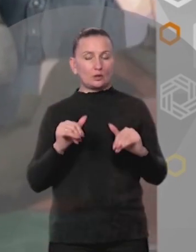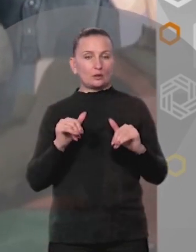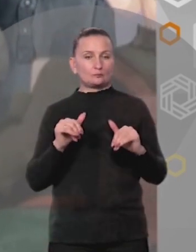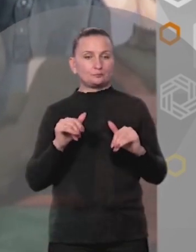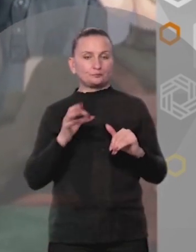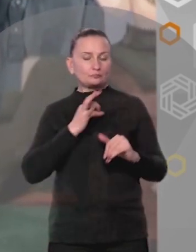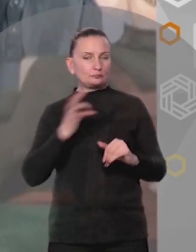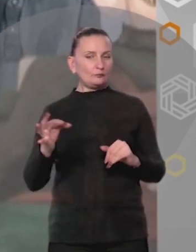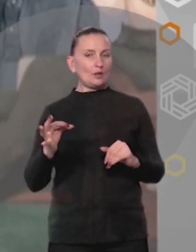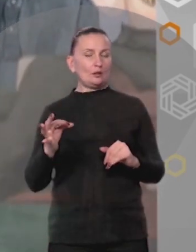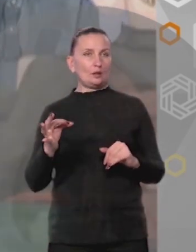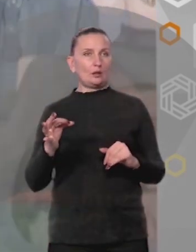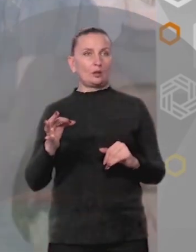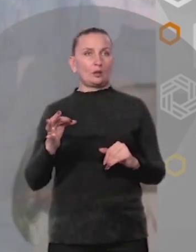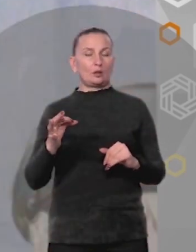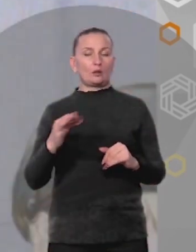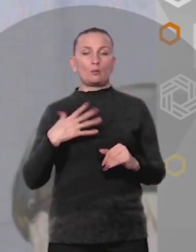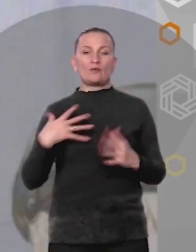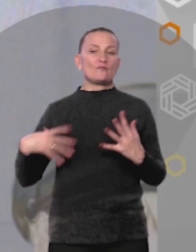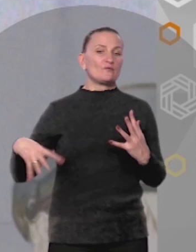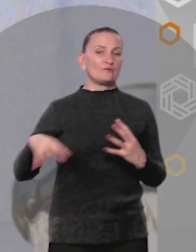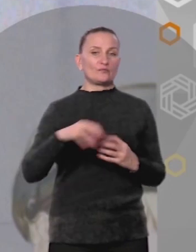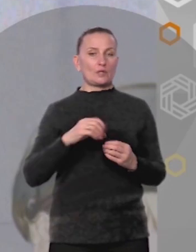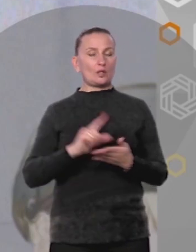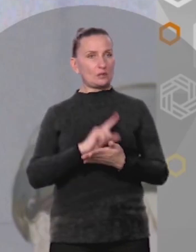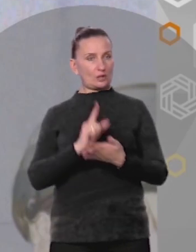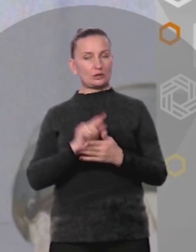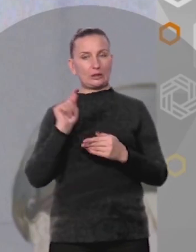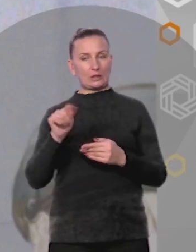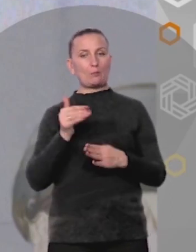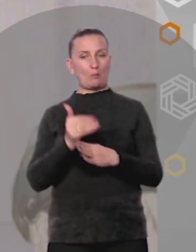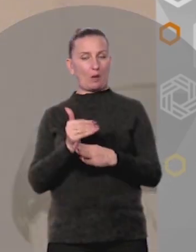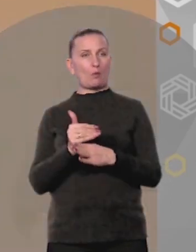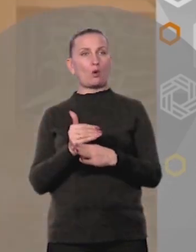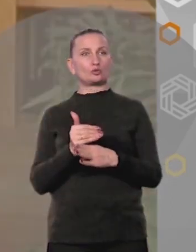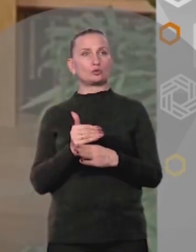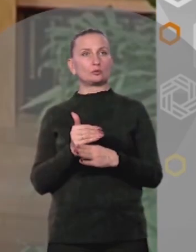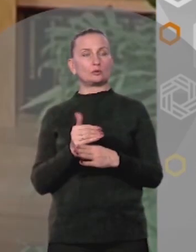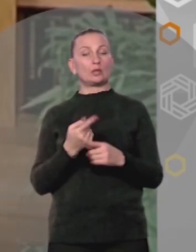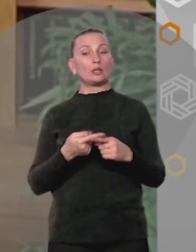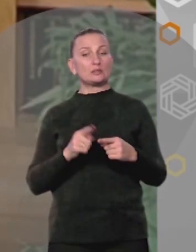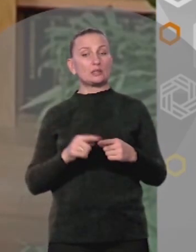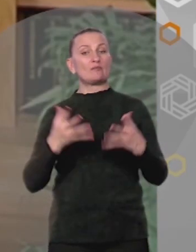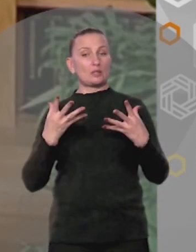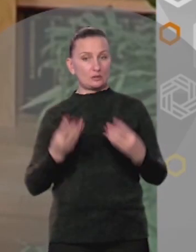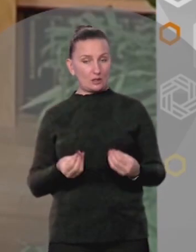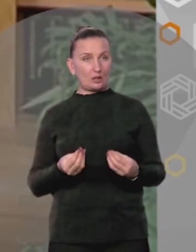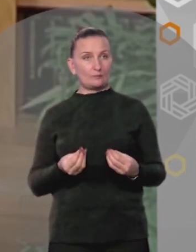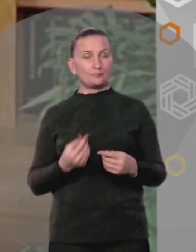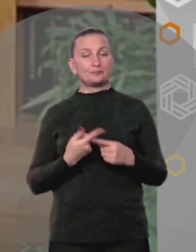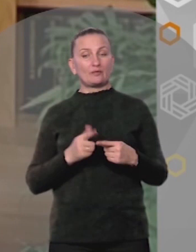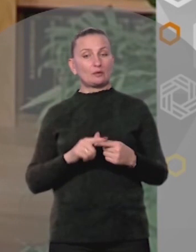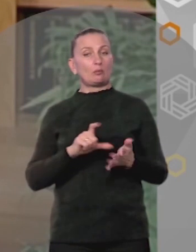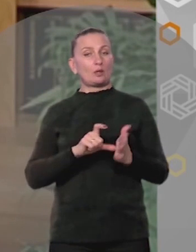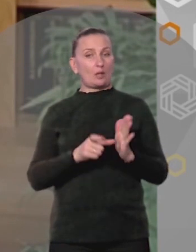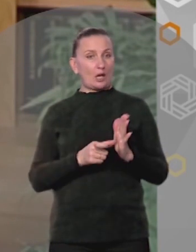вдруг решительно произнесла Мы все должны ей помочь И с этого дня В